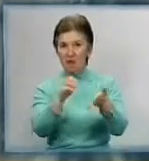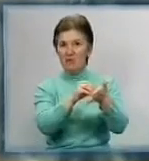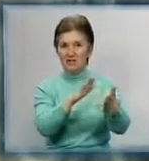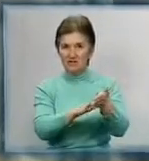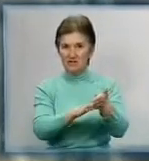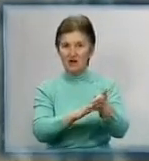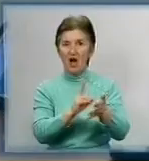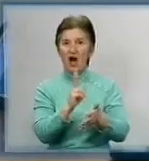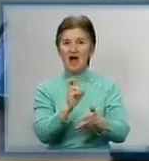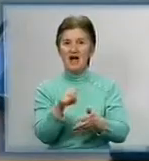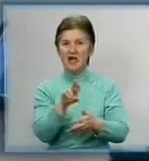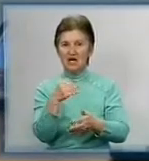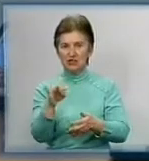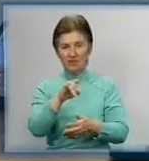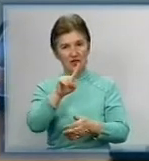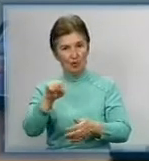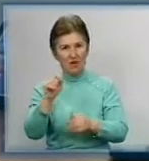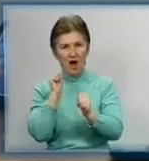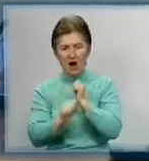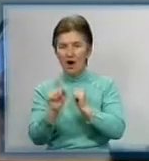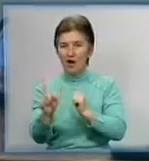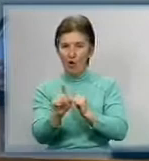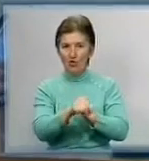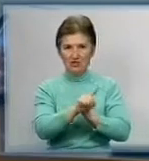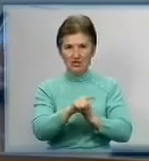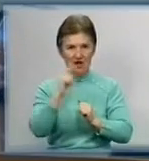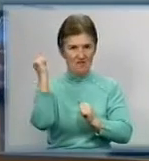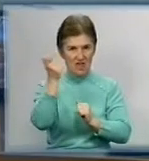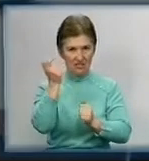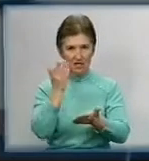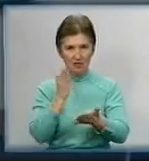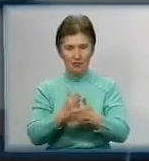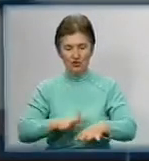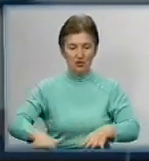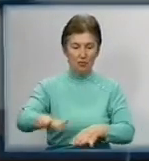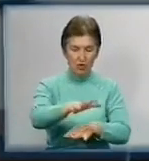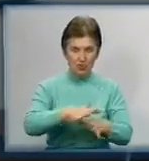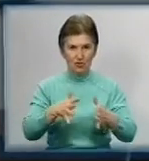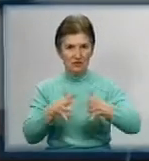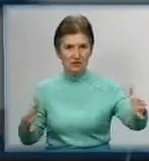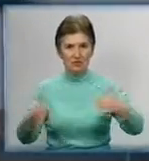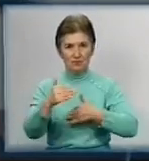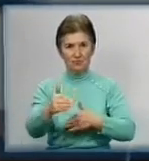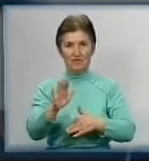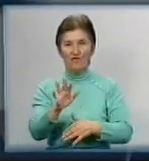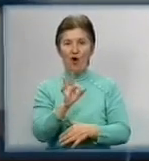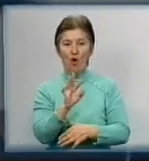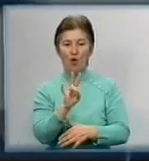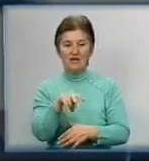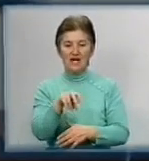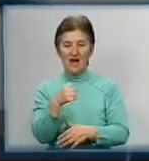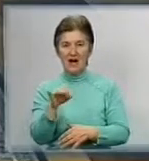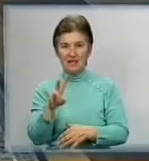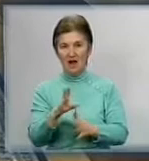кадастровий номер. За ним кожен власник наділу може перевірити розташування, площу та межі своєї землі в онлайн-режимі. Це стало